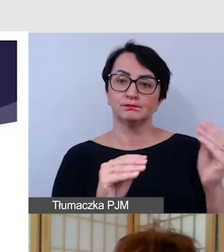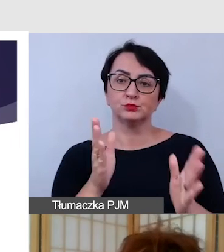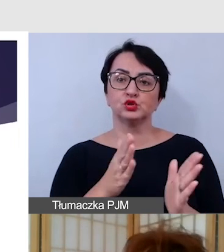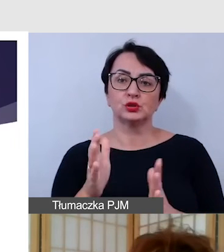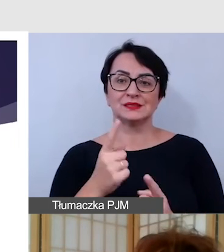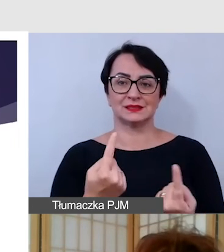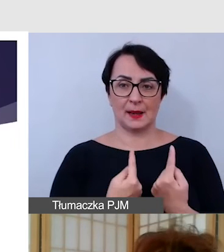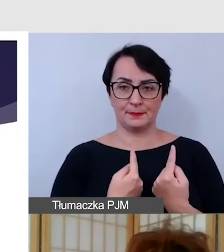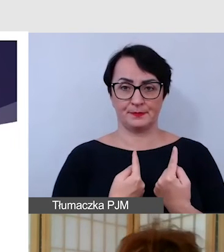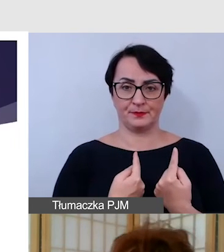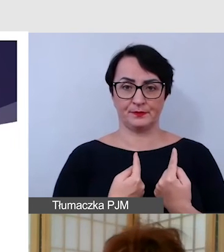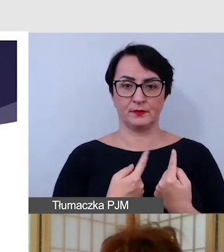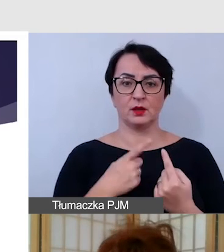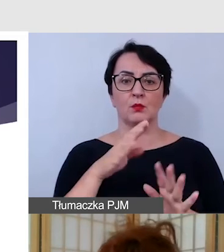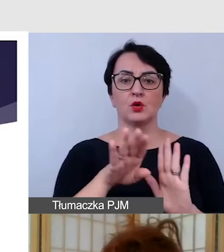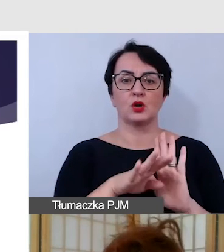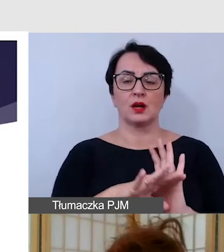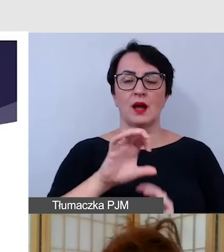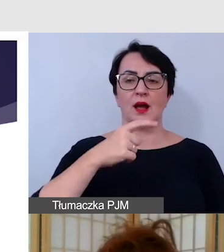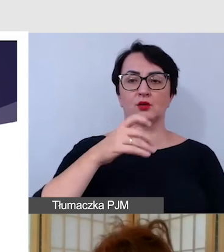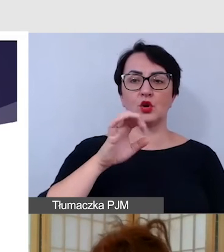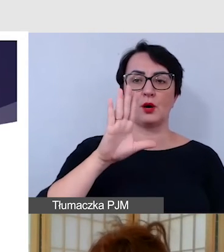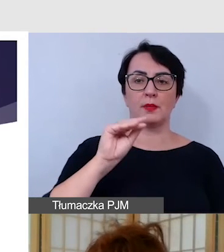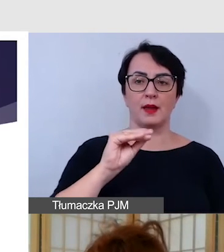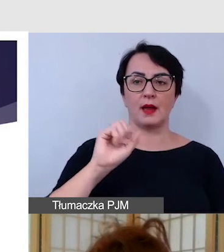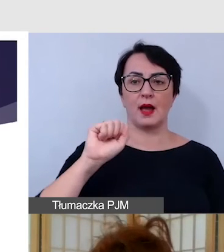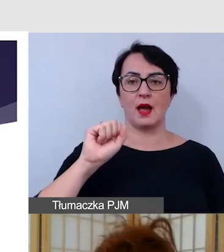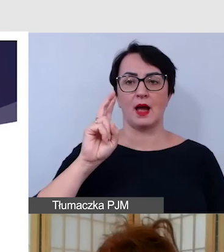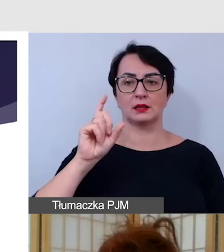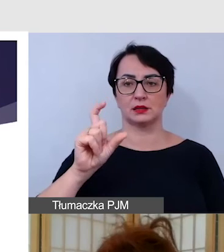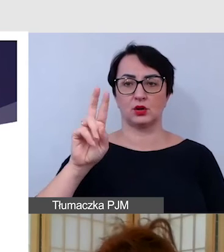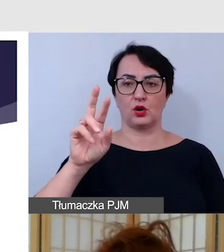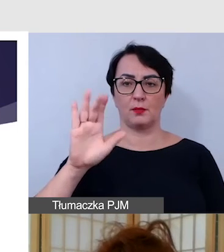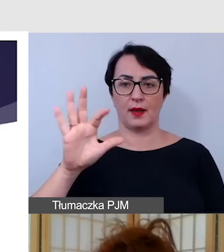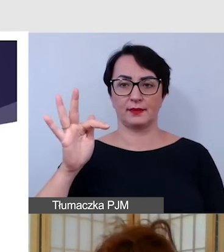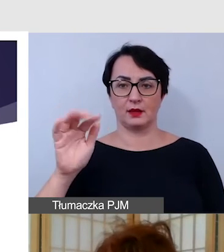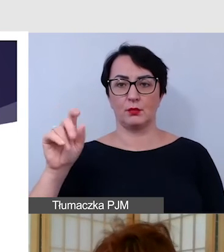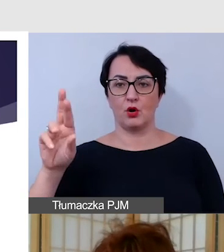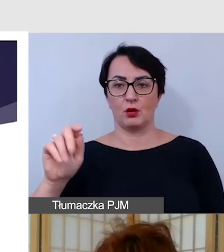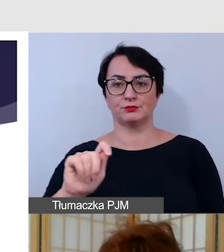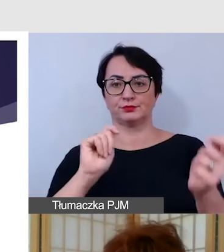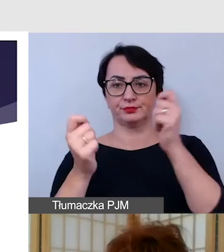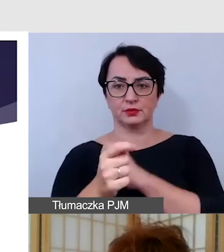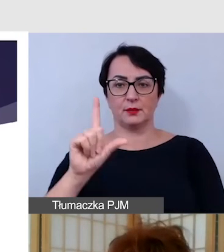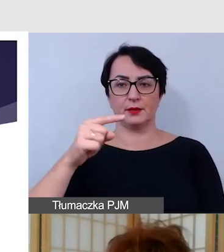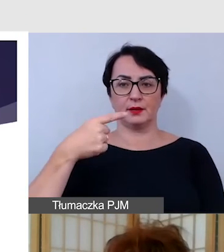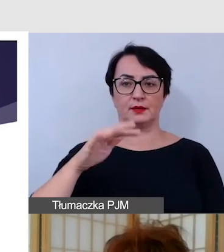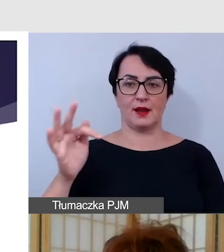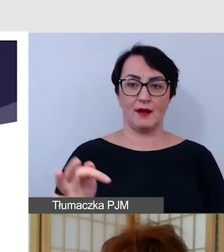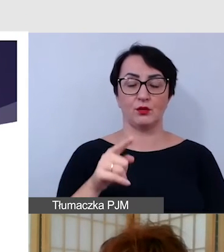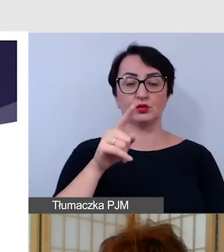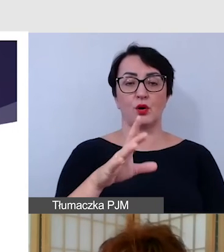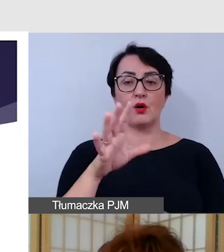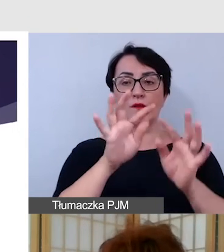w programie Adobe Acrobat Pro, jeżeli to konwertujemy do formatu PDF i chcielibyśmy, aby ten formularz w